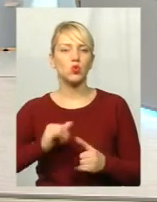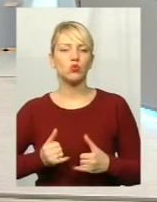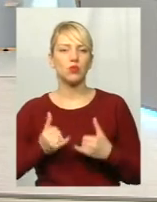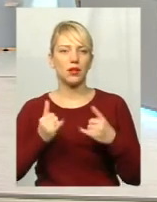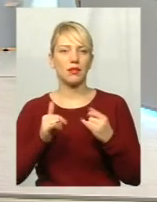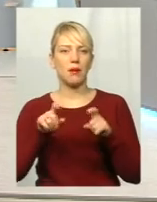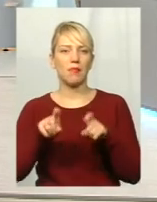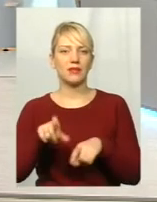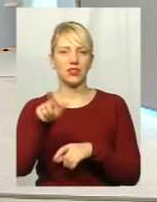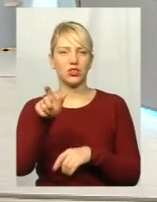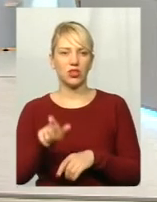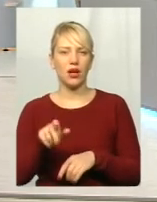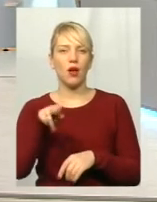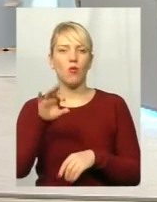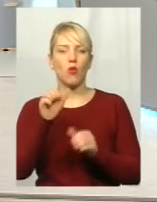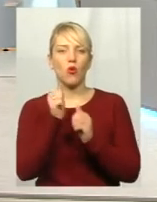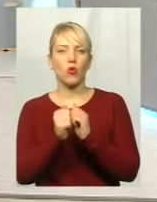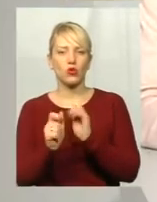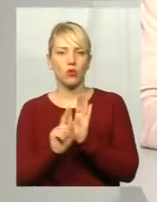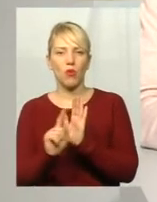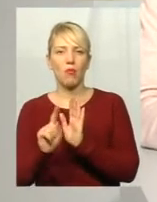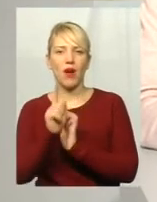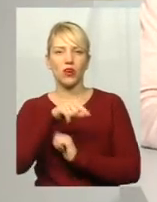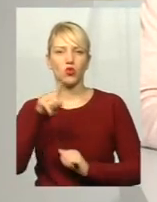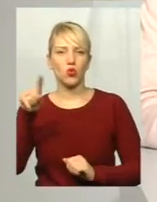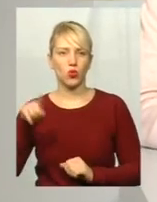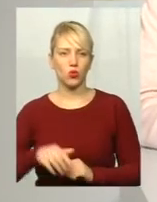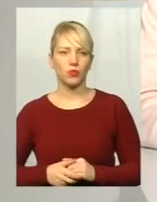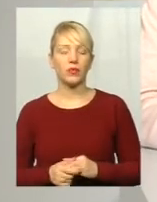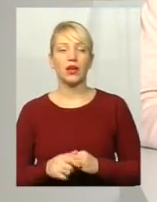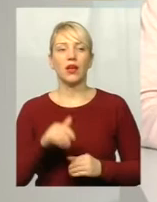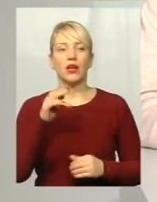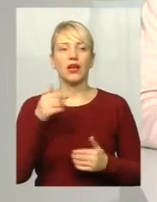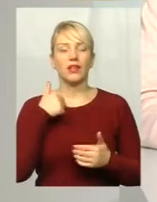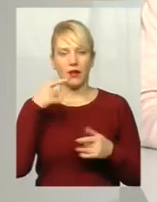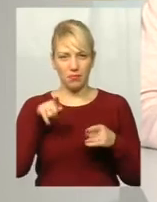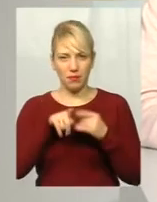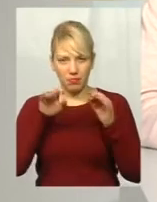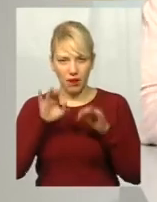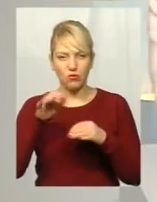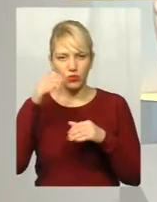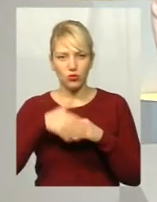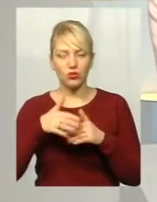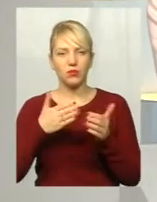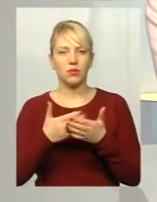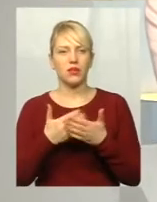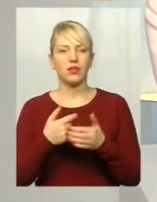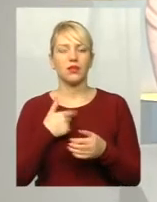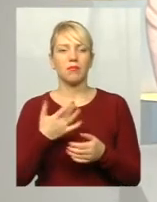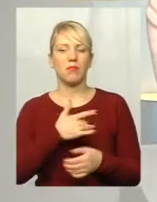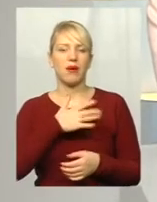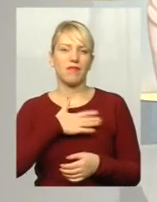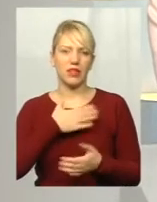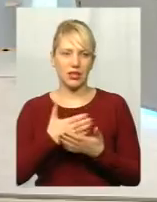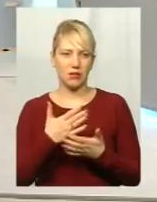подивитися по кожному маршруту. Але, чи правильно я зрозумів, що поки що на даний момент, як таких графіків, ну беремо приватних перевізників,